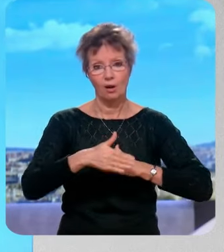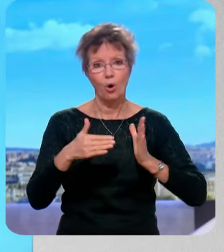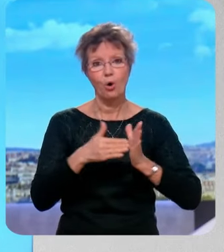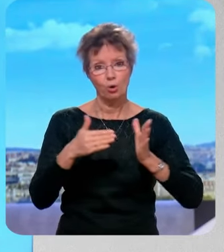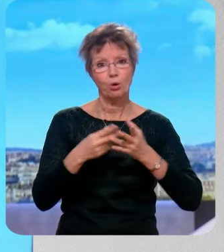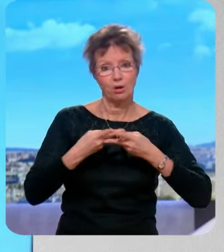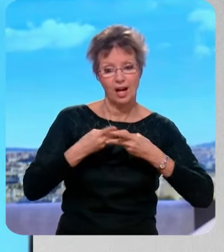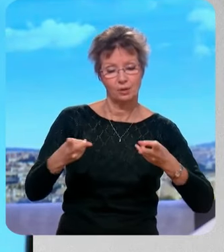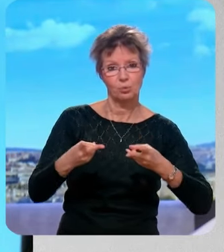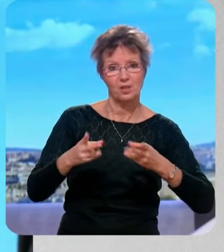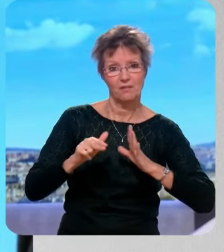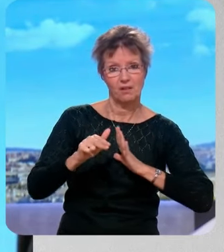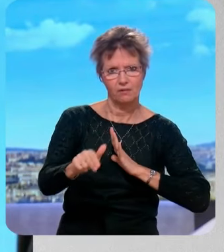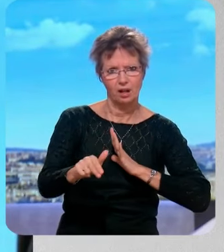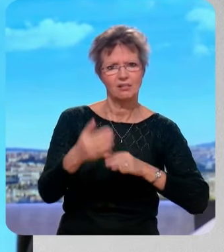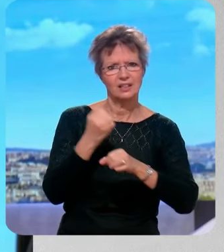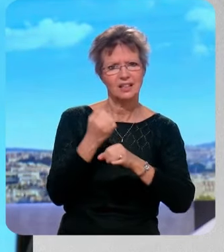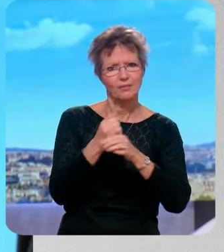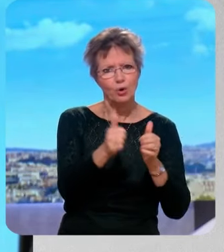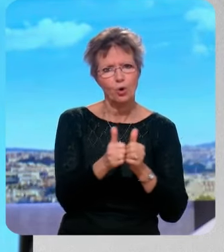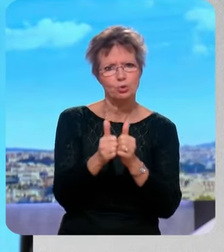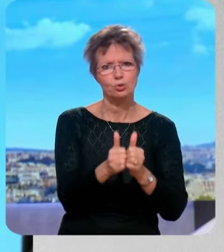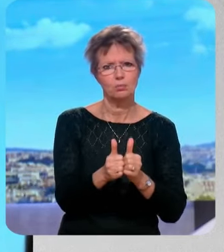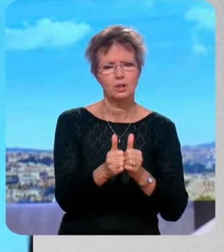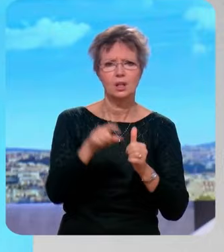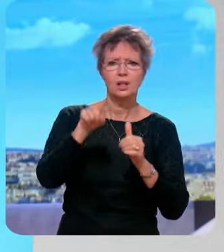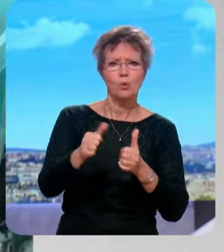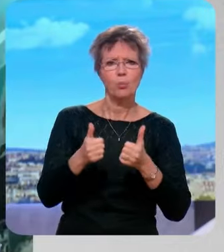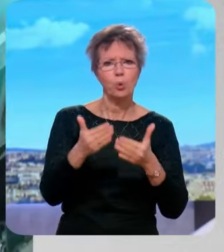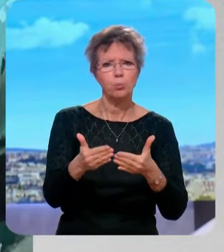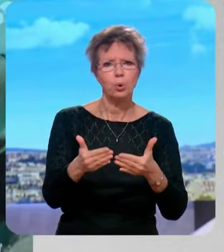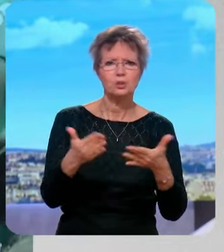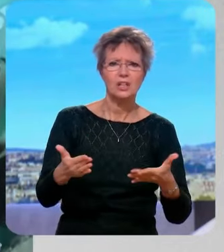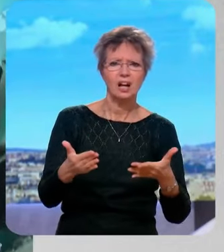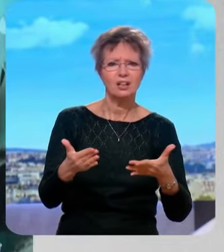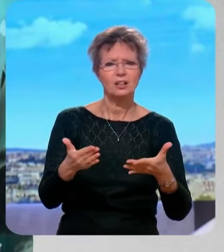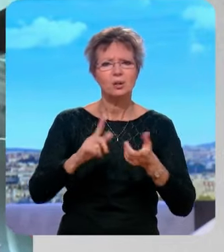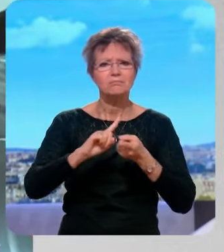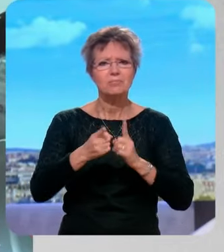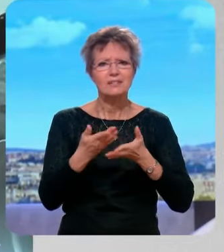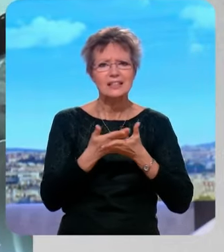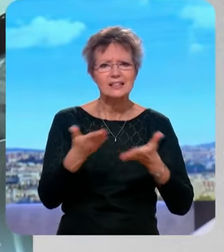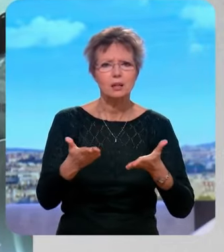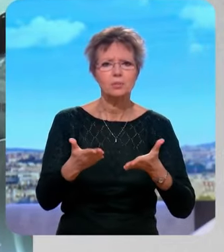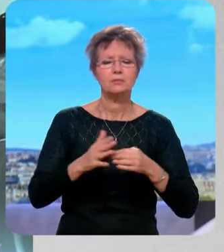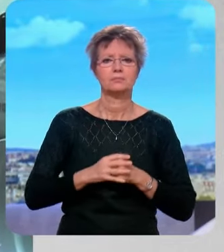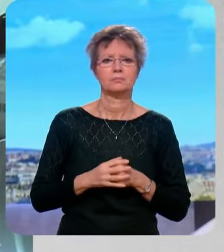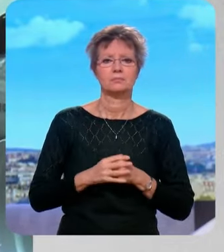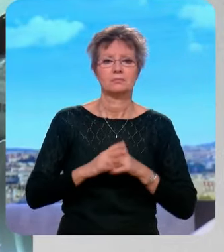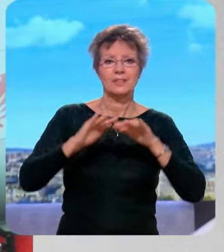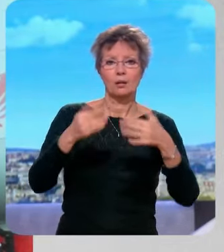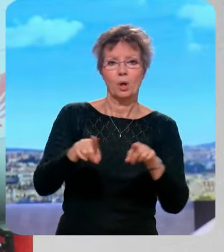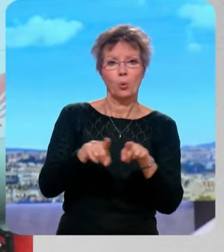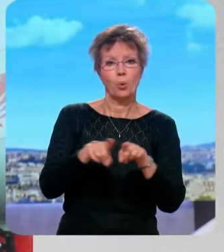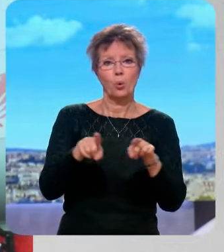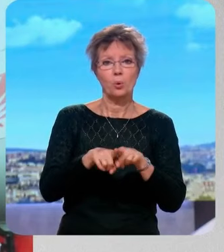y d'autres mesures. On continue à travailler avec eux pour proposer, dans la simplification notamment, et puis on va avoir une semaine européenne, on en dira peut-être un mot, de proposer